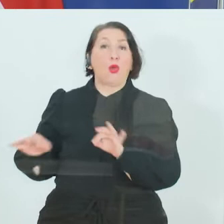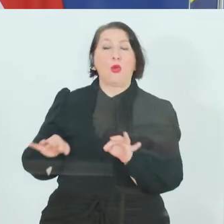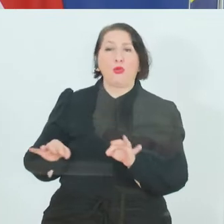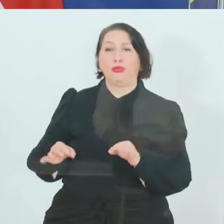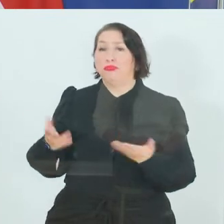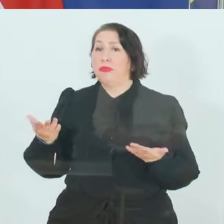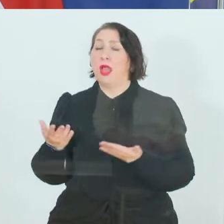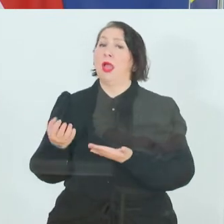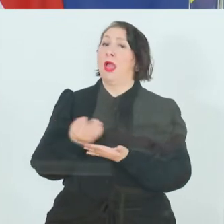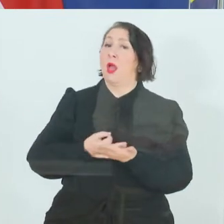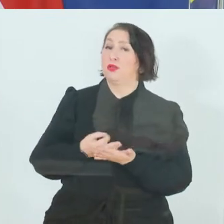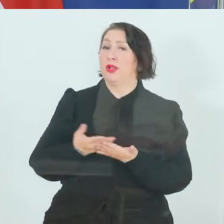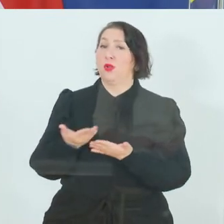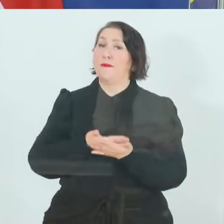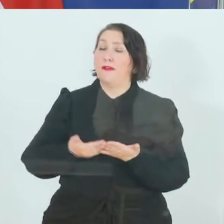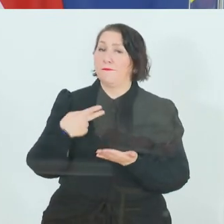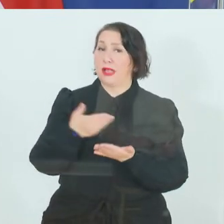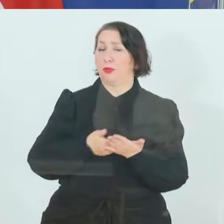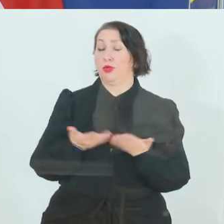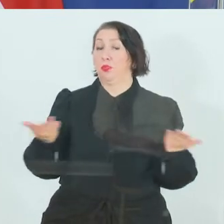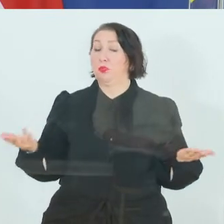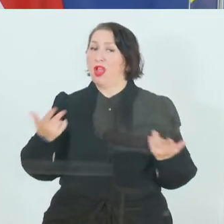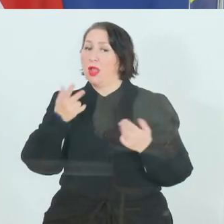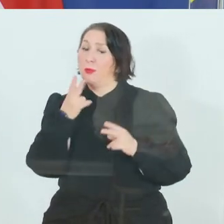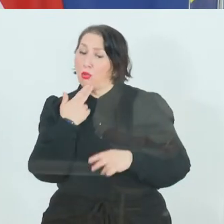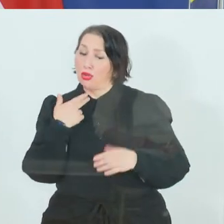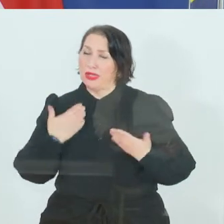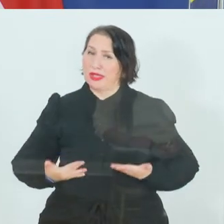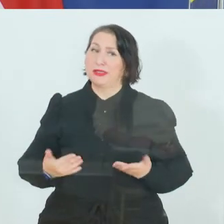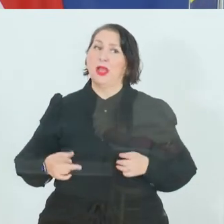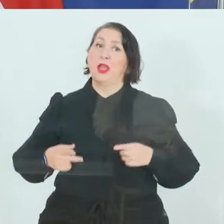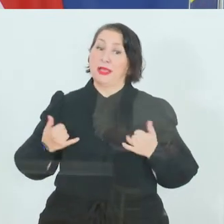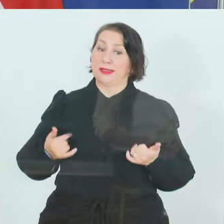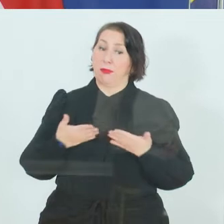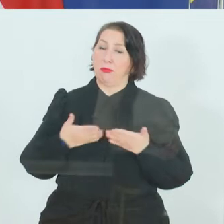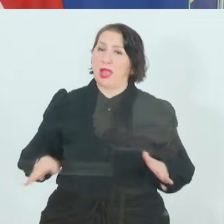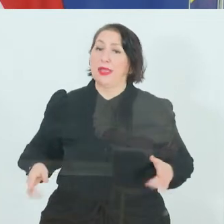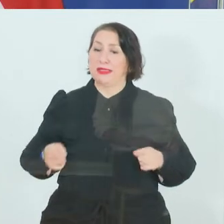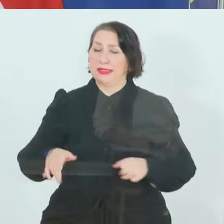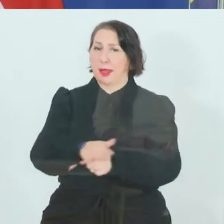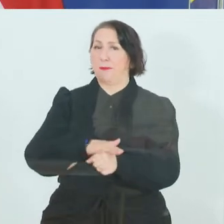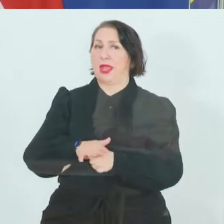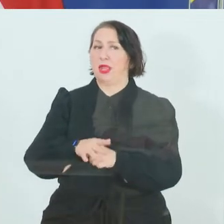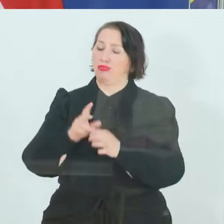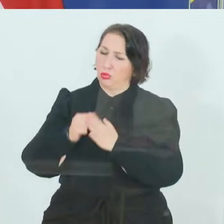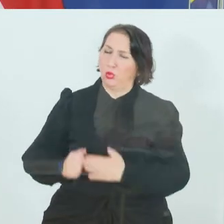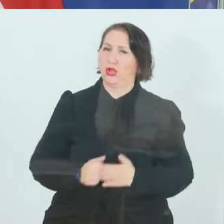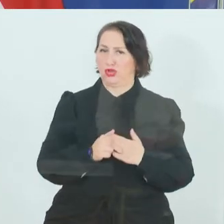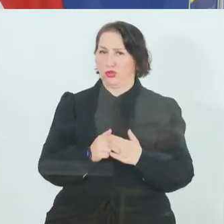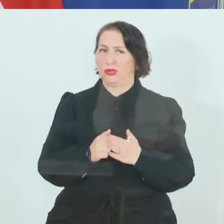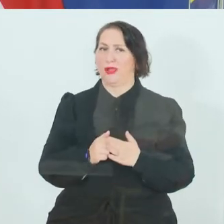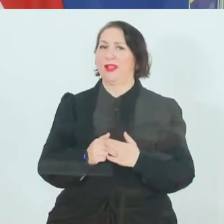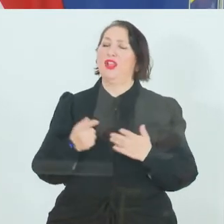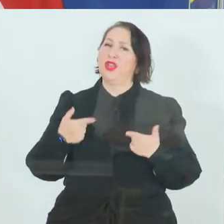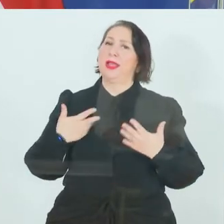Aus- und Weiterbildung in diesem Bereich getätigt haben, die jetzt bereit sind, für diese Bereiche tatkräftig zu unterstützen, dass wir es